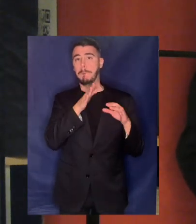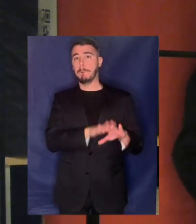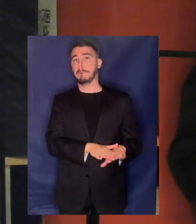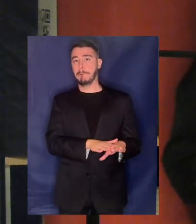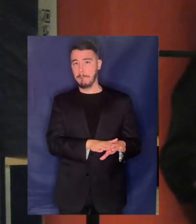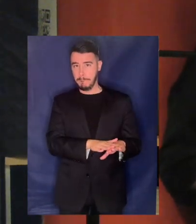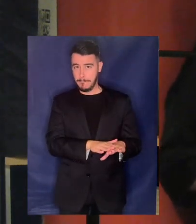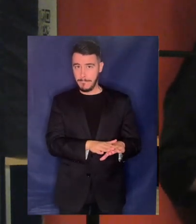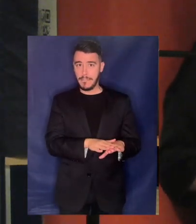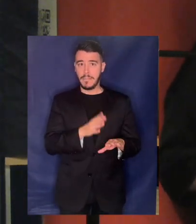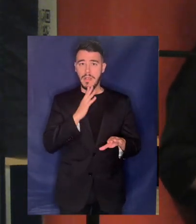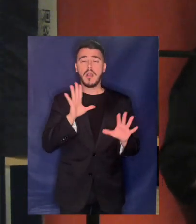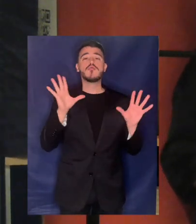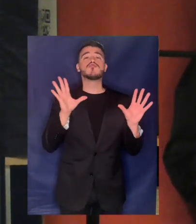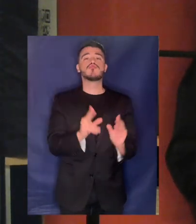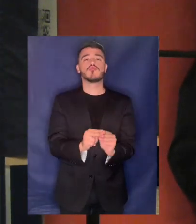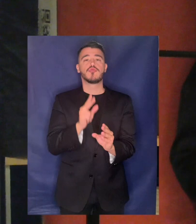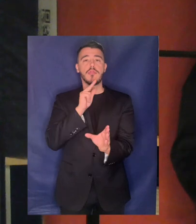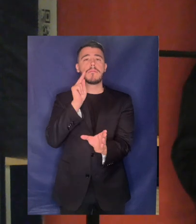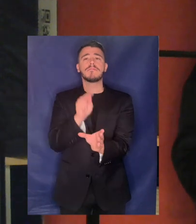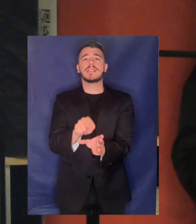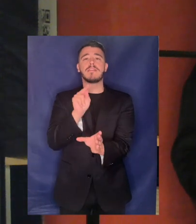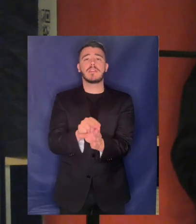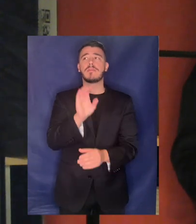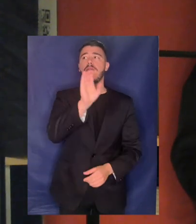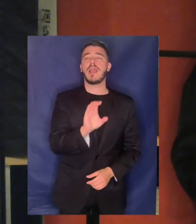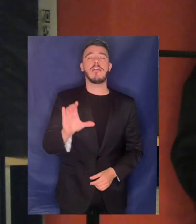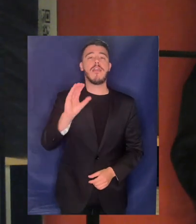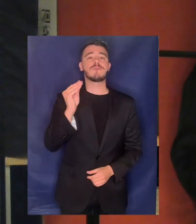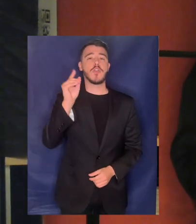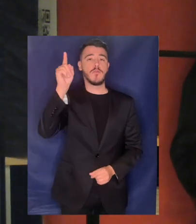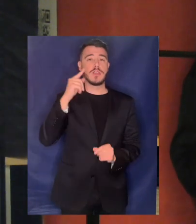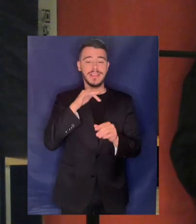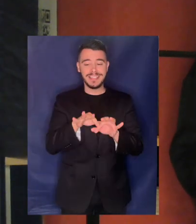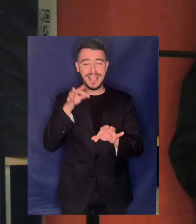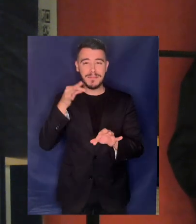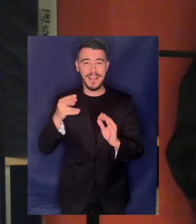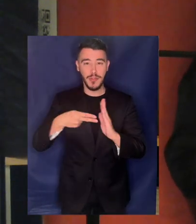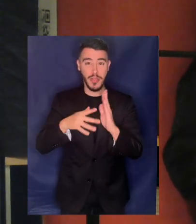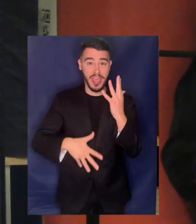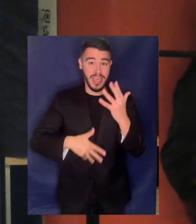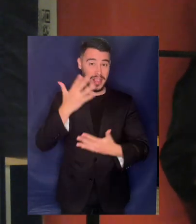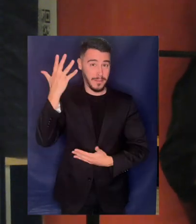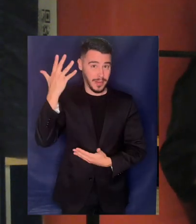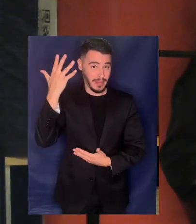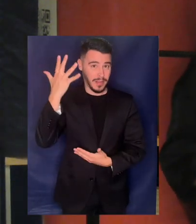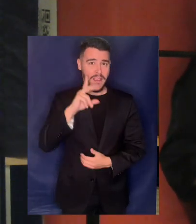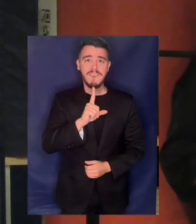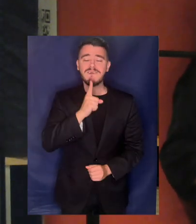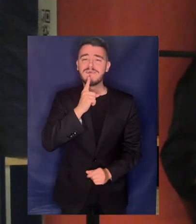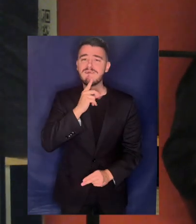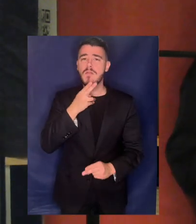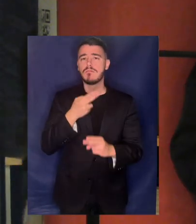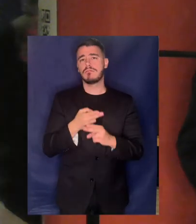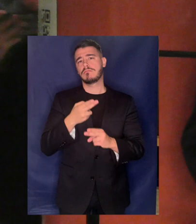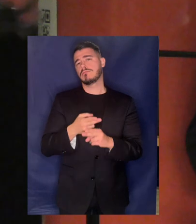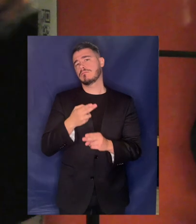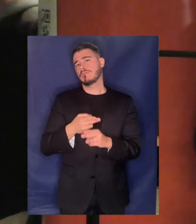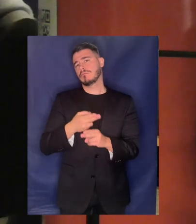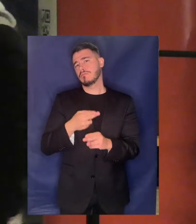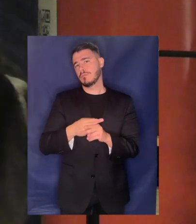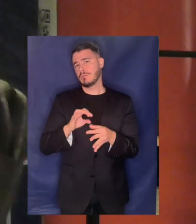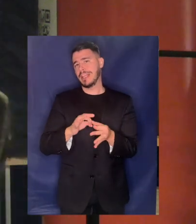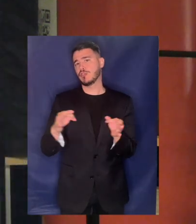Μητσοτάκης και για το ψήφισμα της Ευρωβουλής το Σεπτέμβριο του 2015 αυτή τη σπουδαία ιστορία Right to Water